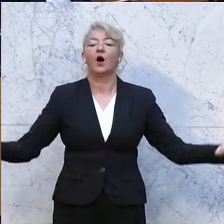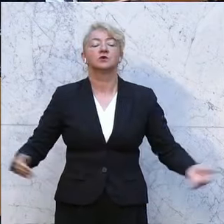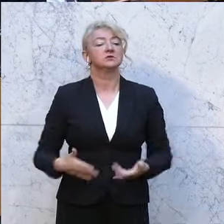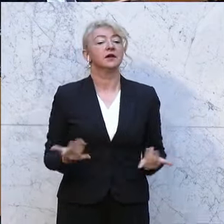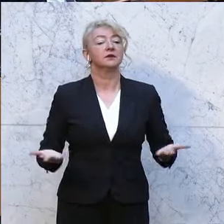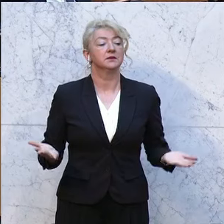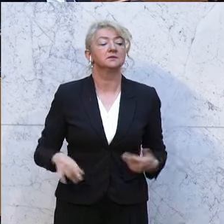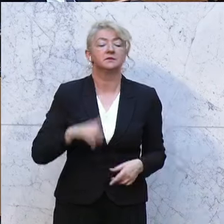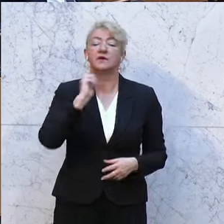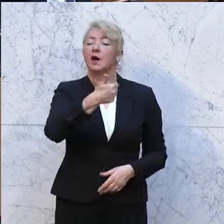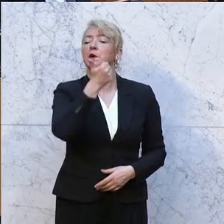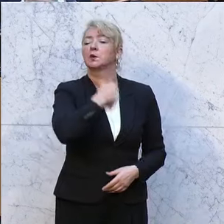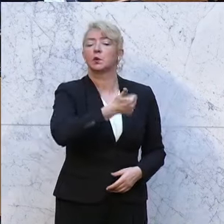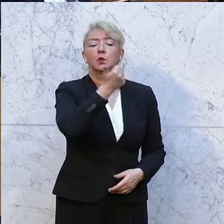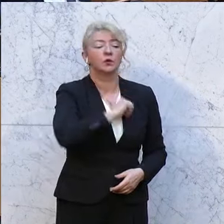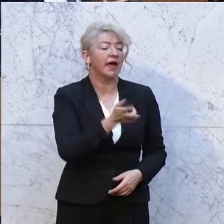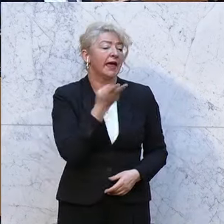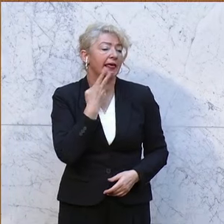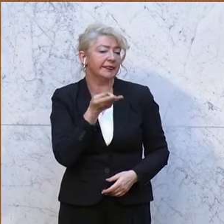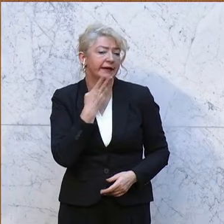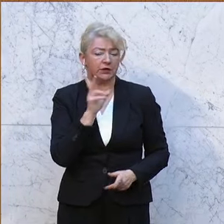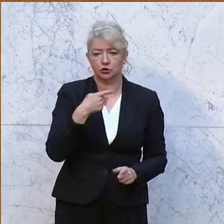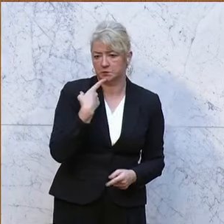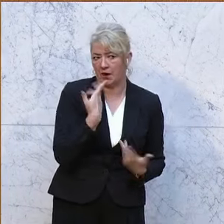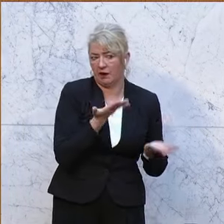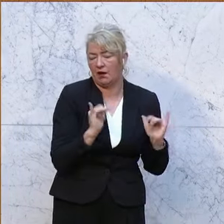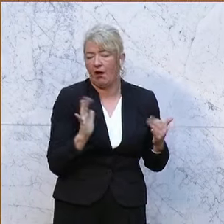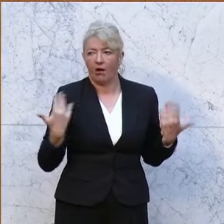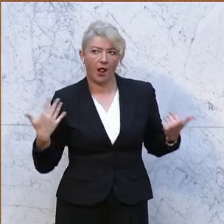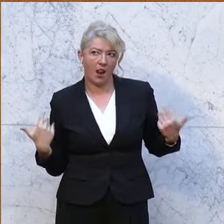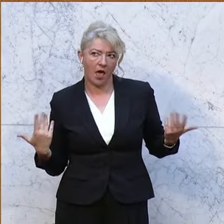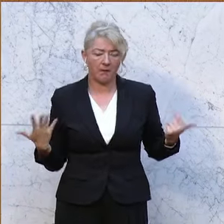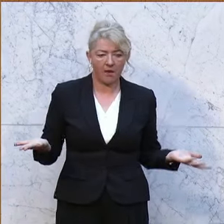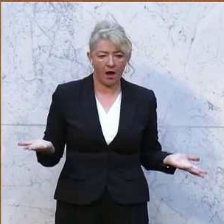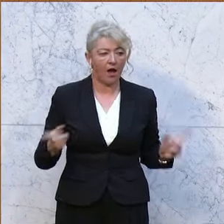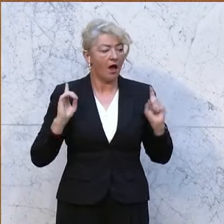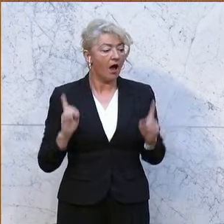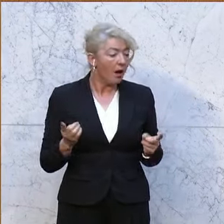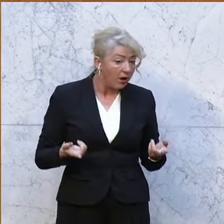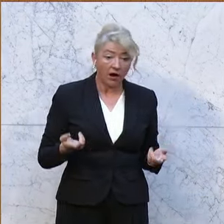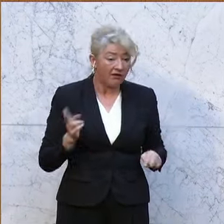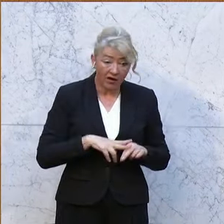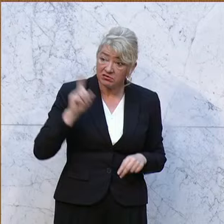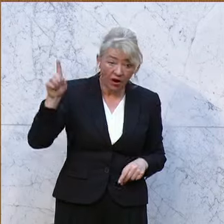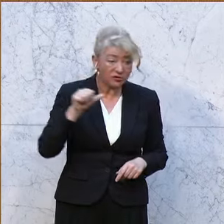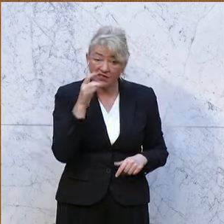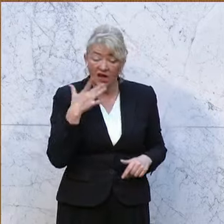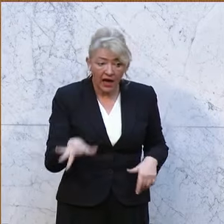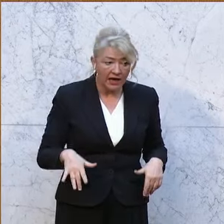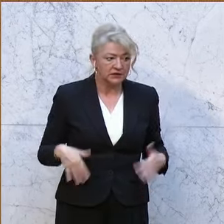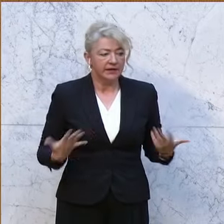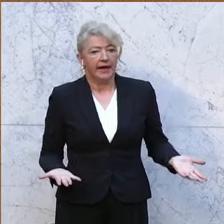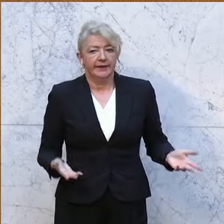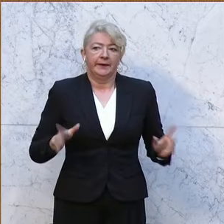von der grünen Energie sprechen und vom Klima. Und wenn es halt gar nicht so richtig heiß wird, dann haben wir jetzt die